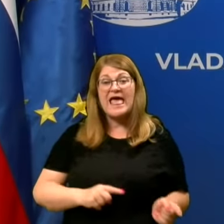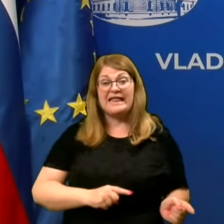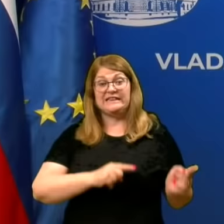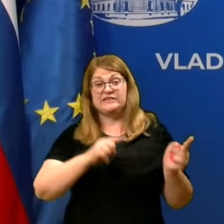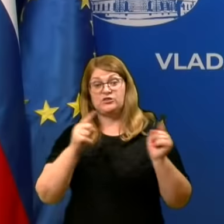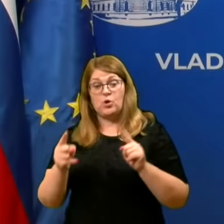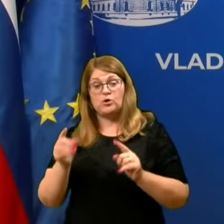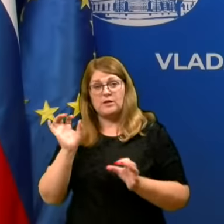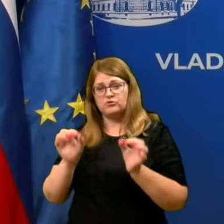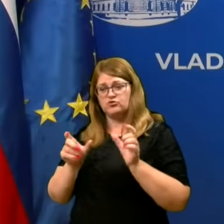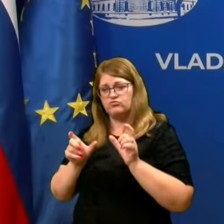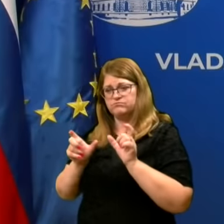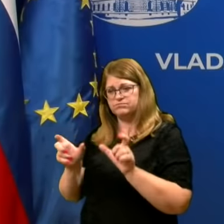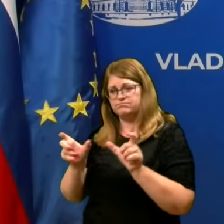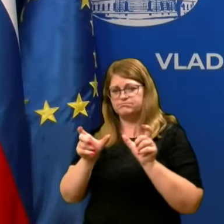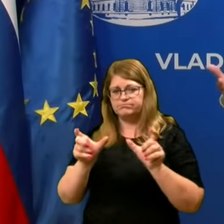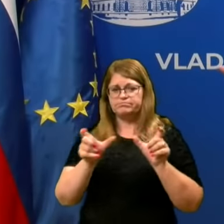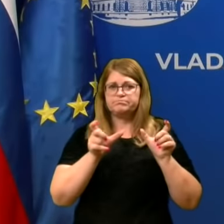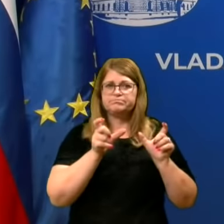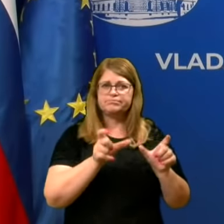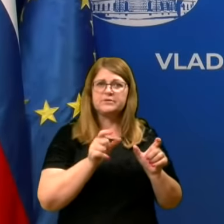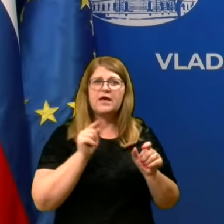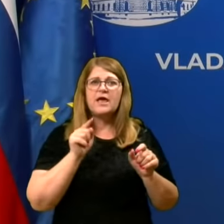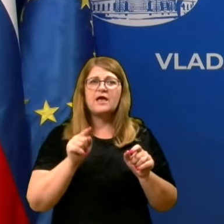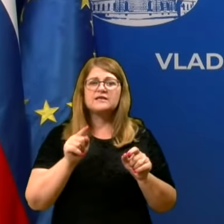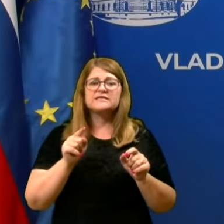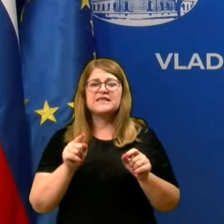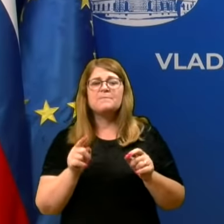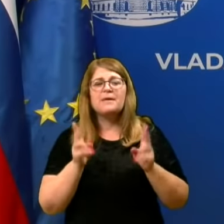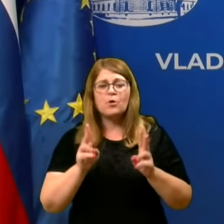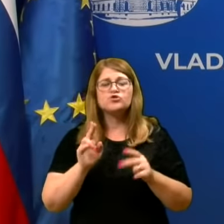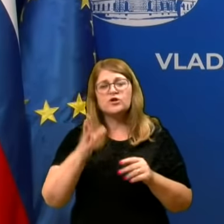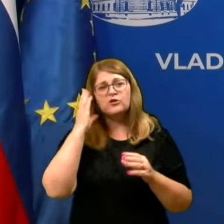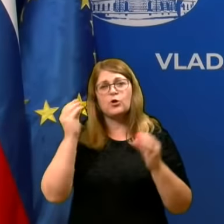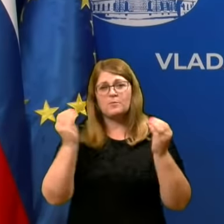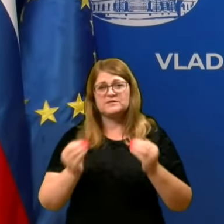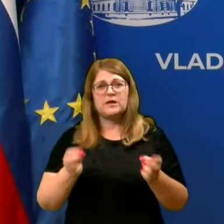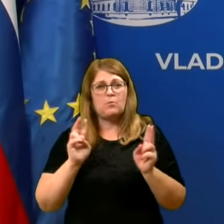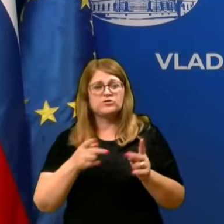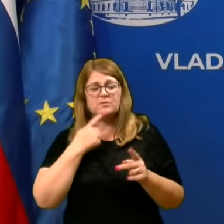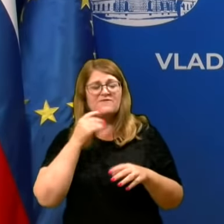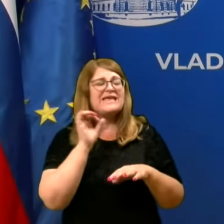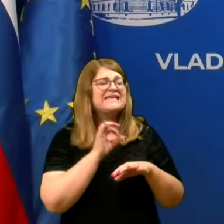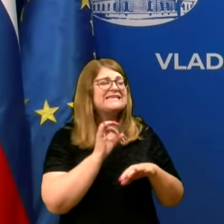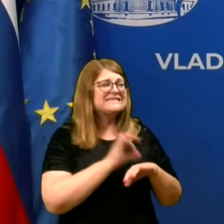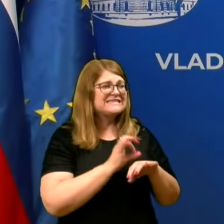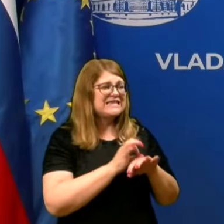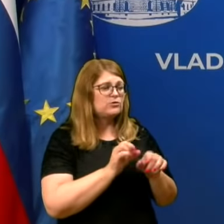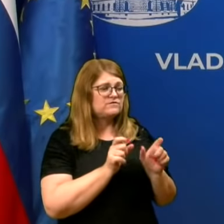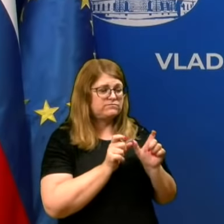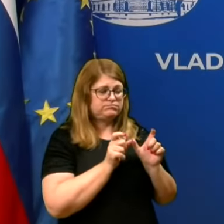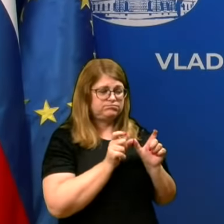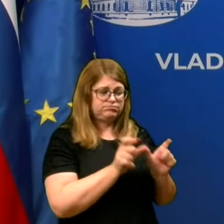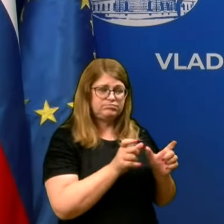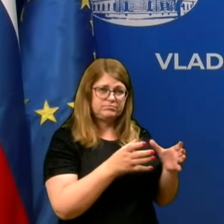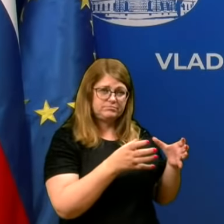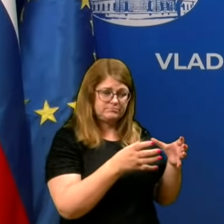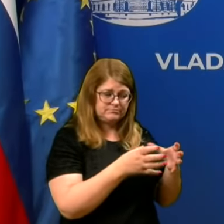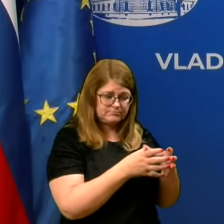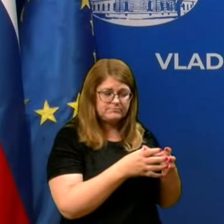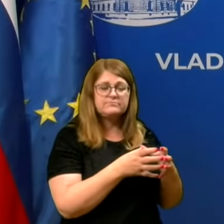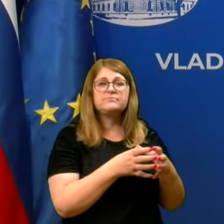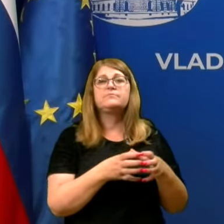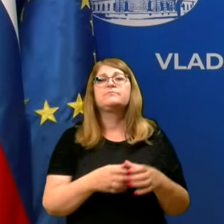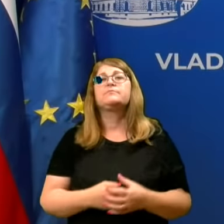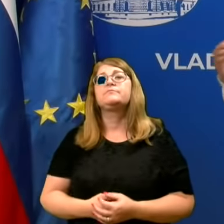uspemo obvladovat s kapacitetami, ki jih normalen sistem omogoča, to pomeni z zdravstvo, da obvladuje kapacitetami, ki